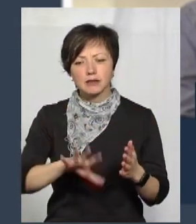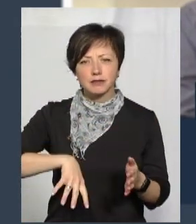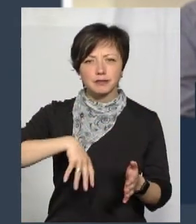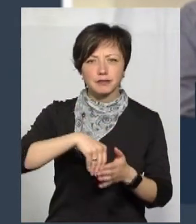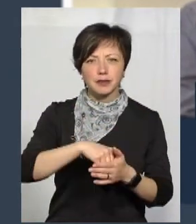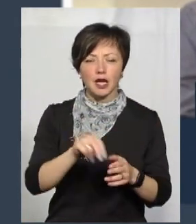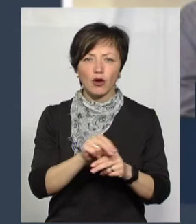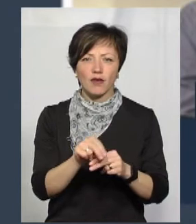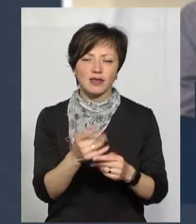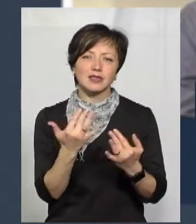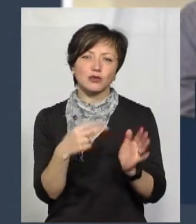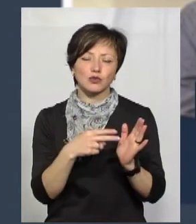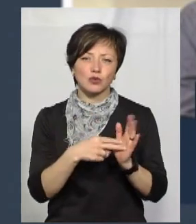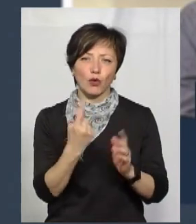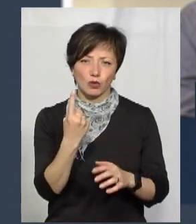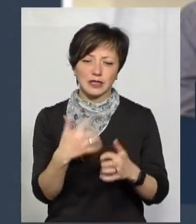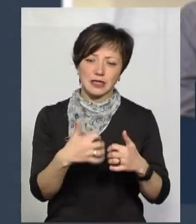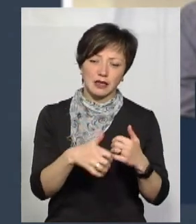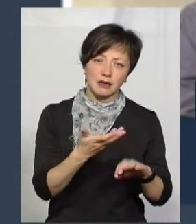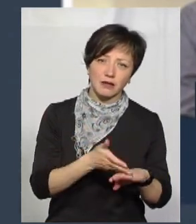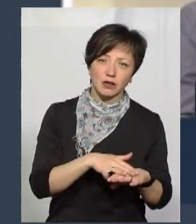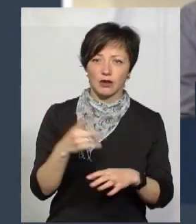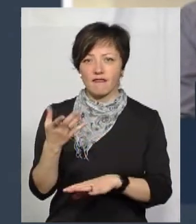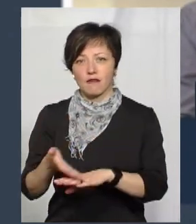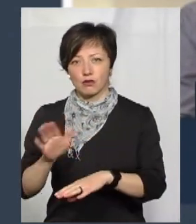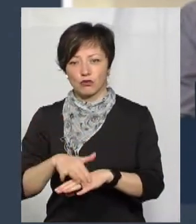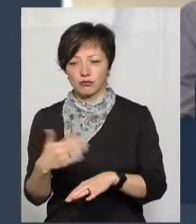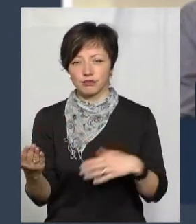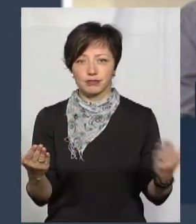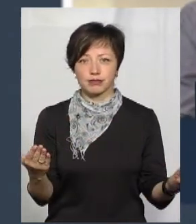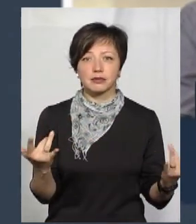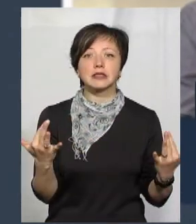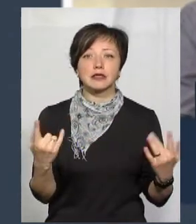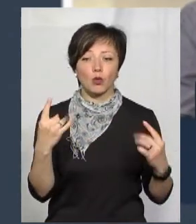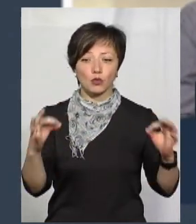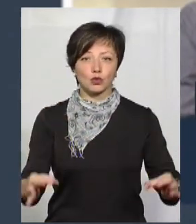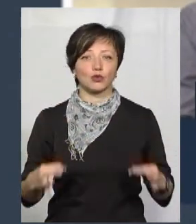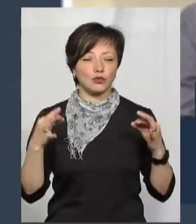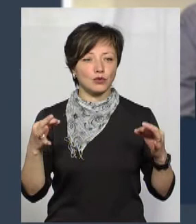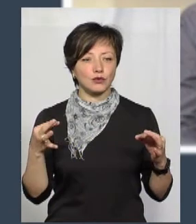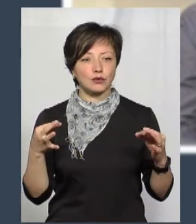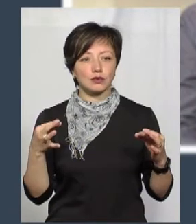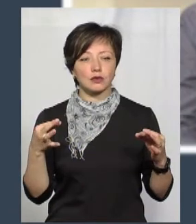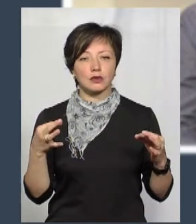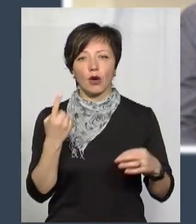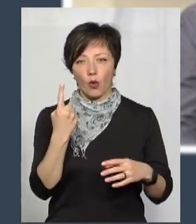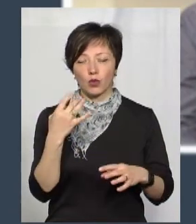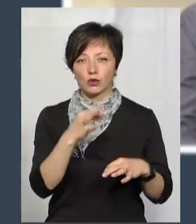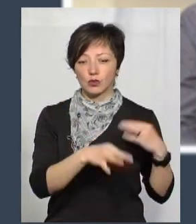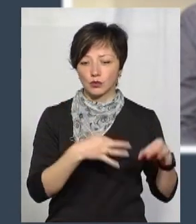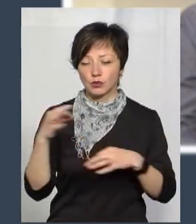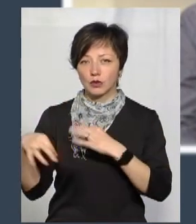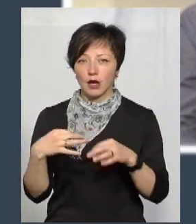лікування середньої важкості хворому і важкому хворому? За добу, у скільки? Хворі з COVID